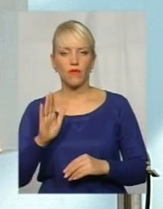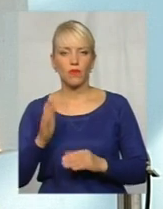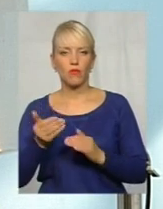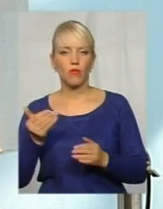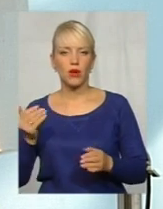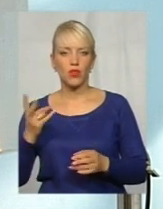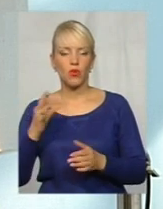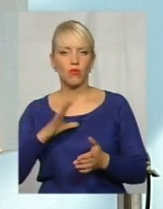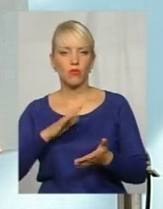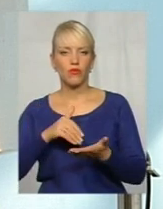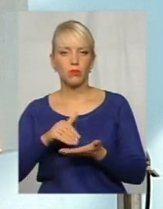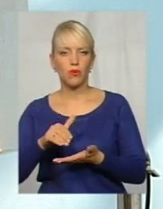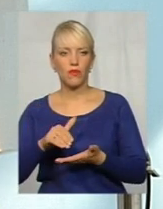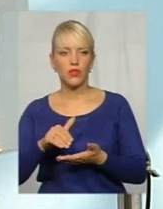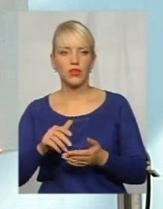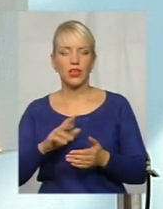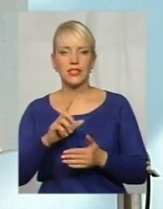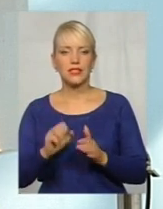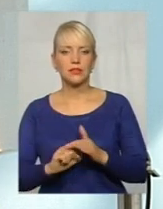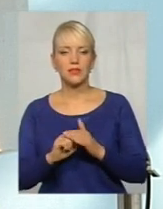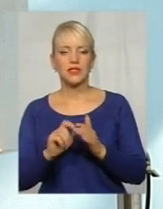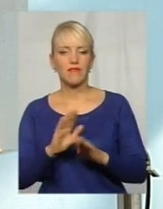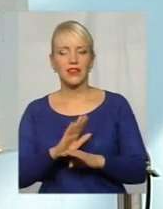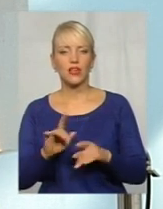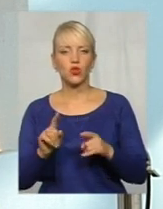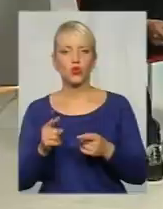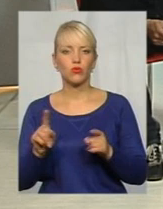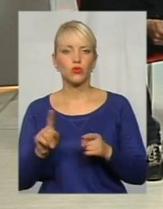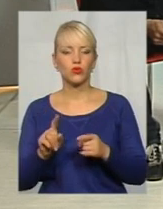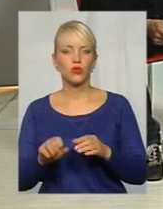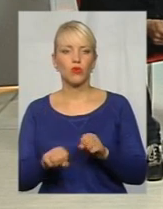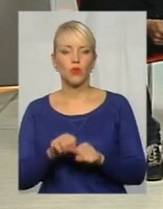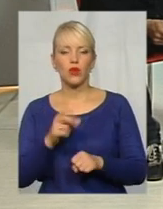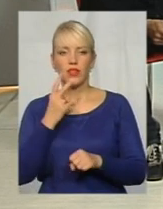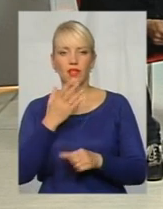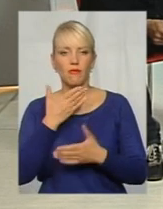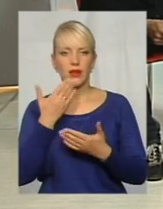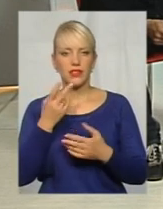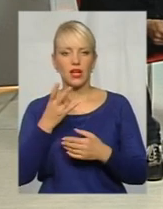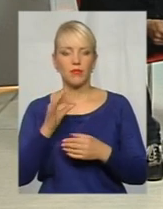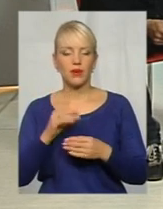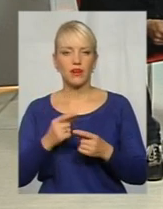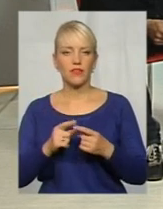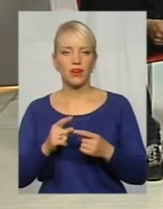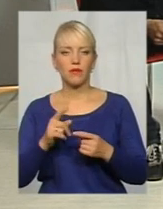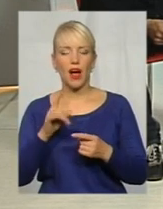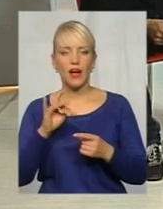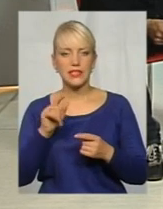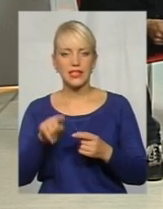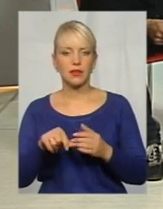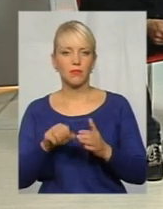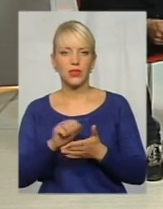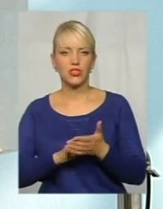відмовлено з підстав не тому, що порушень не вбачалося при укладанні, а з тих підстав, що прокуратура